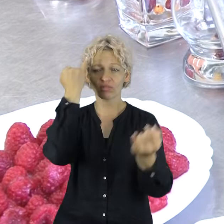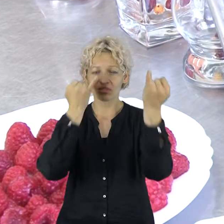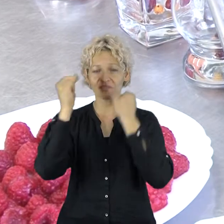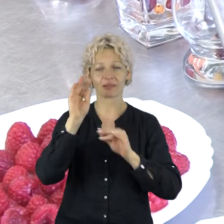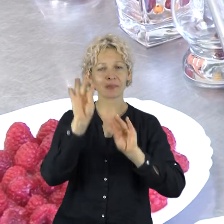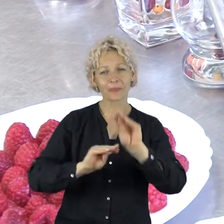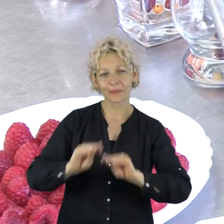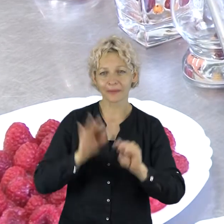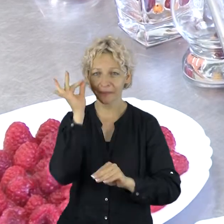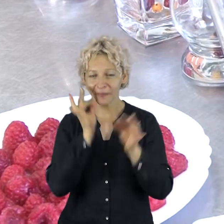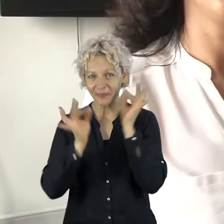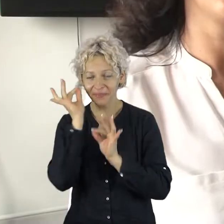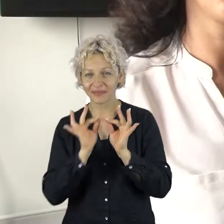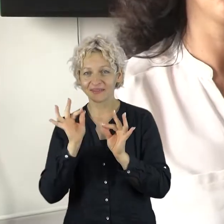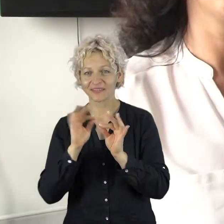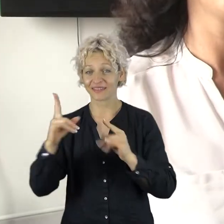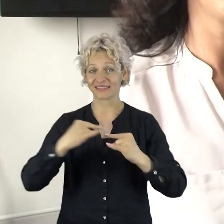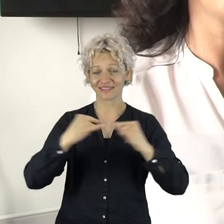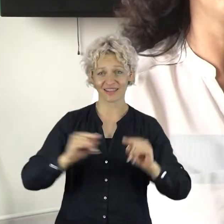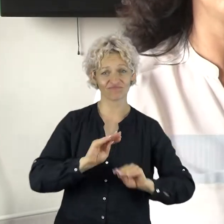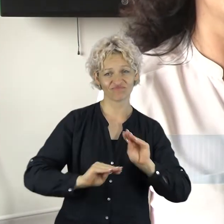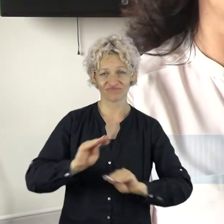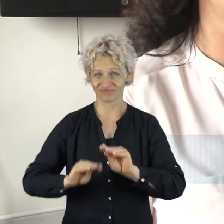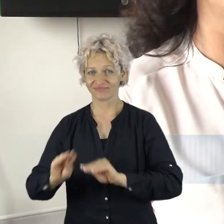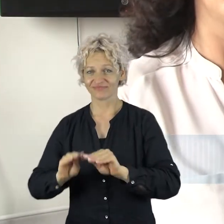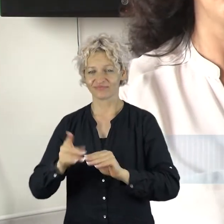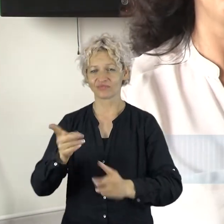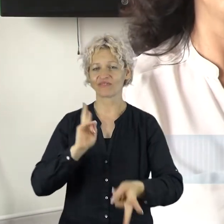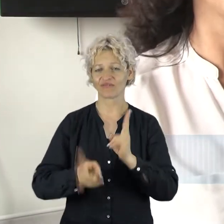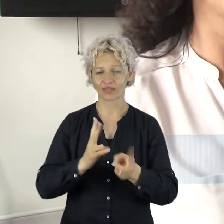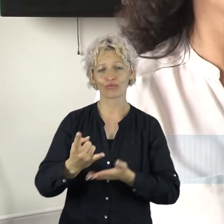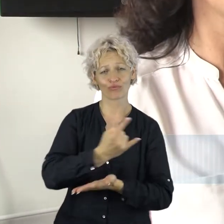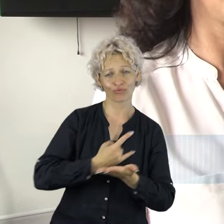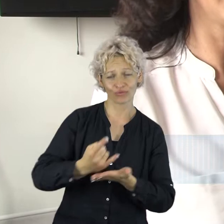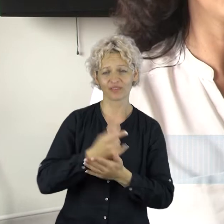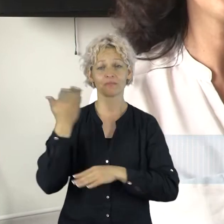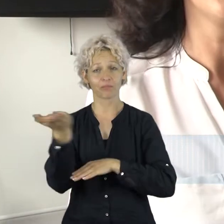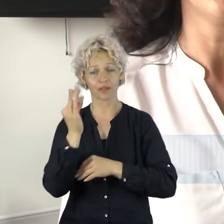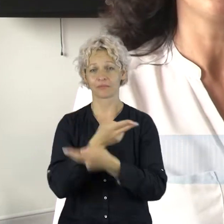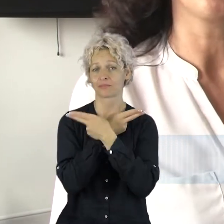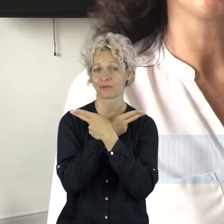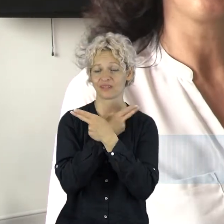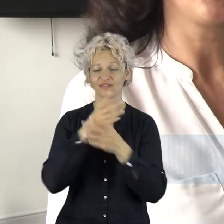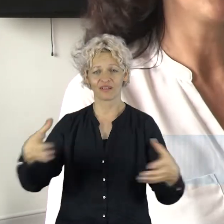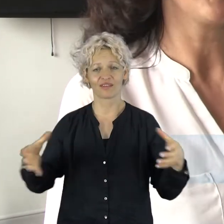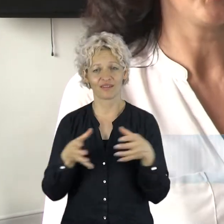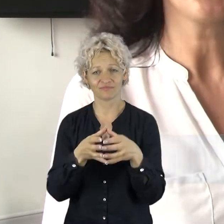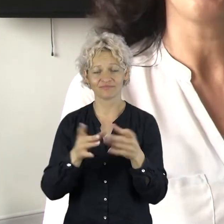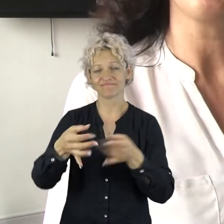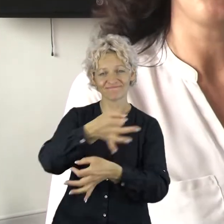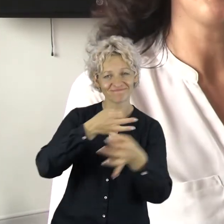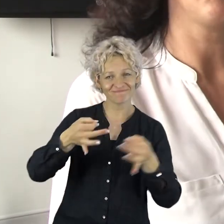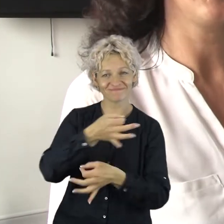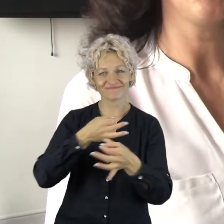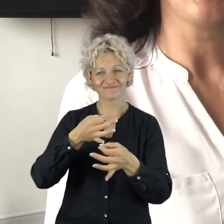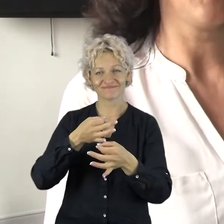desertą. Aš šitos stolus parašėm būtent su vyriejo konditeriu, padavėjau barmenų toks bendras projektas, Kestutis parašė desertus,